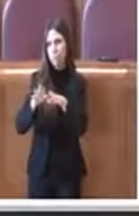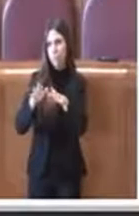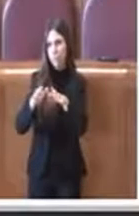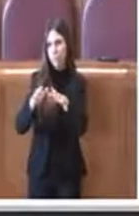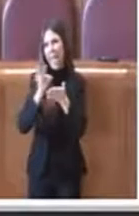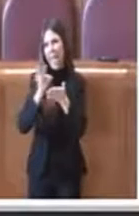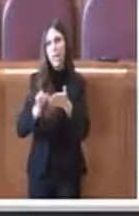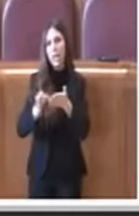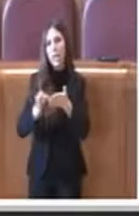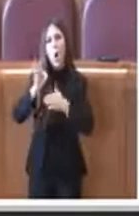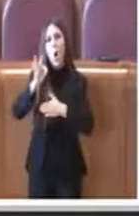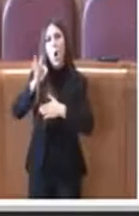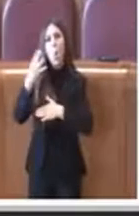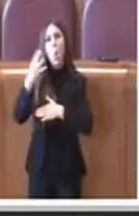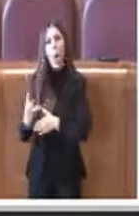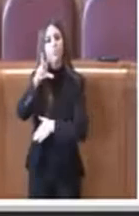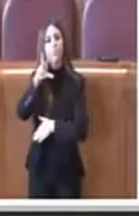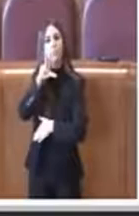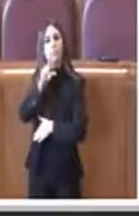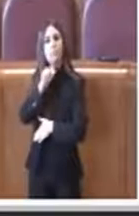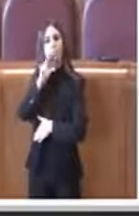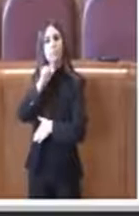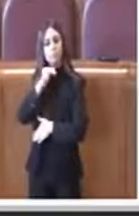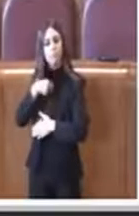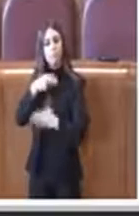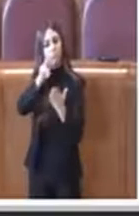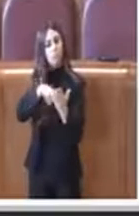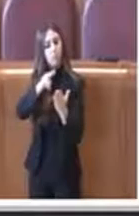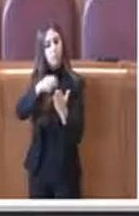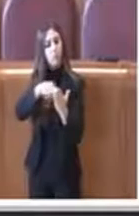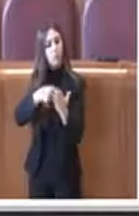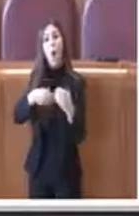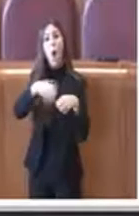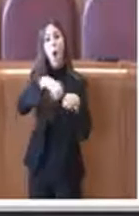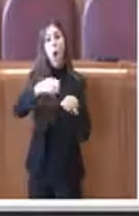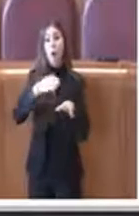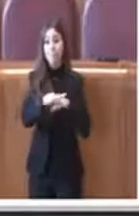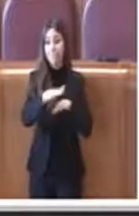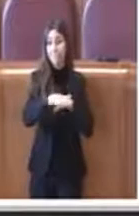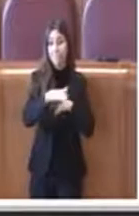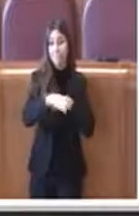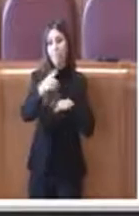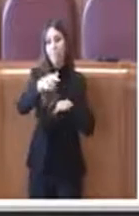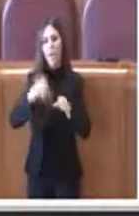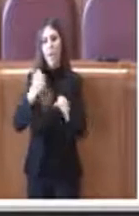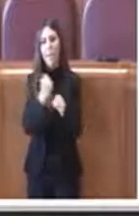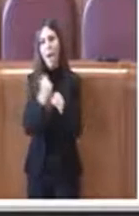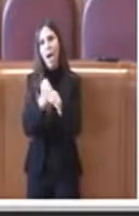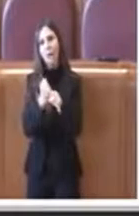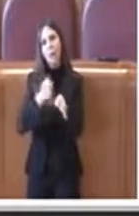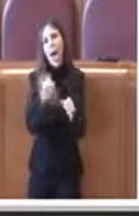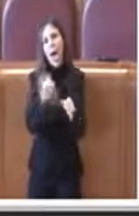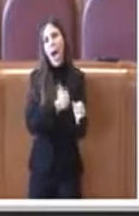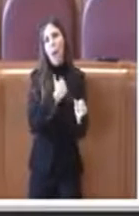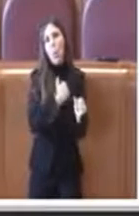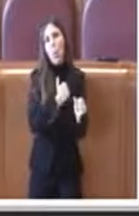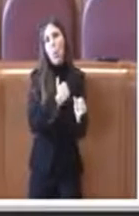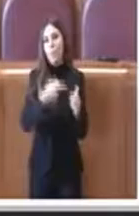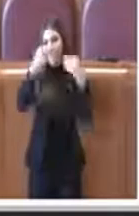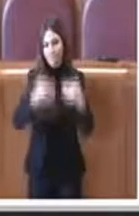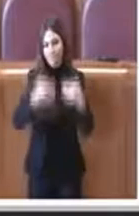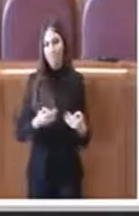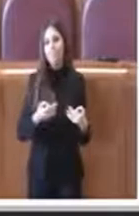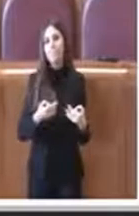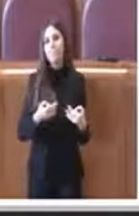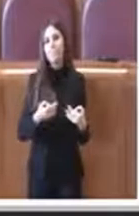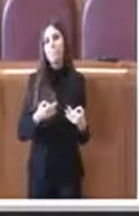marzo e che dice resta inteso che gli organi competenti destinati al presente lavoro rimangano autonomi nella decisione che